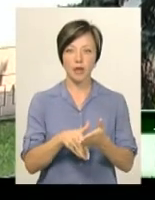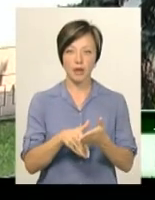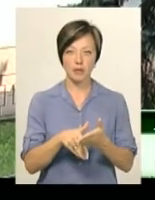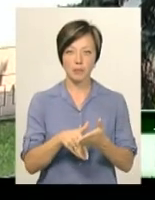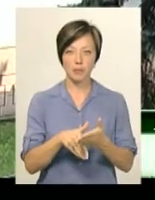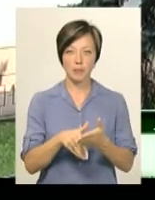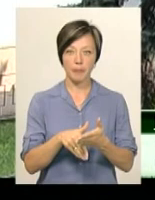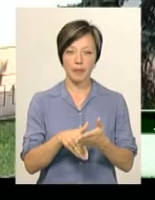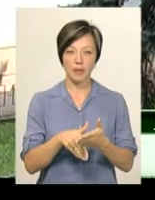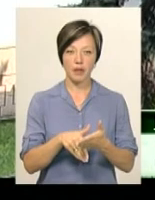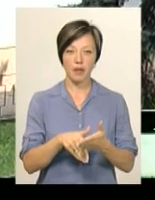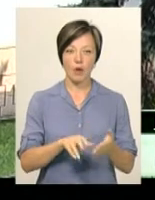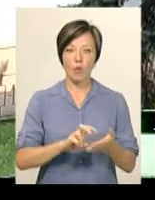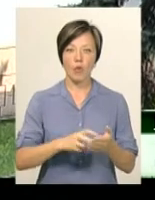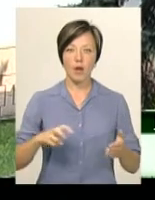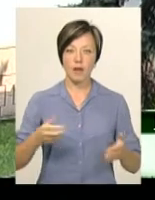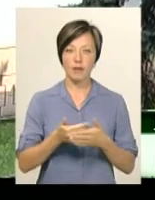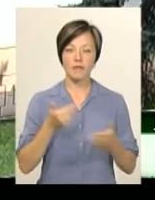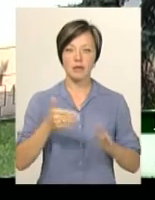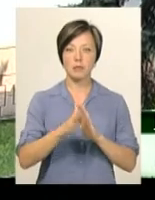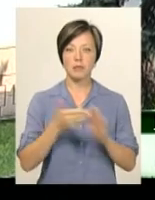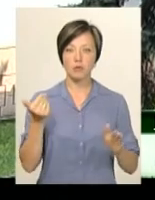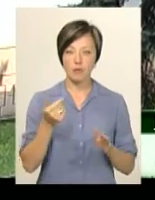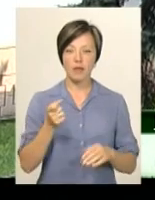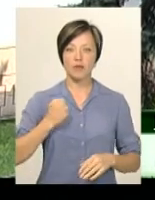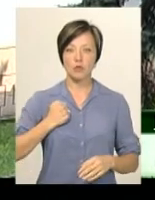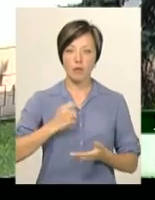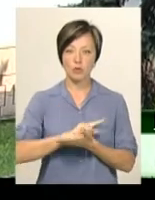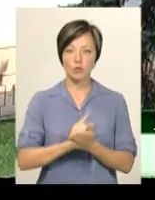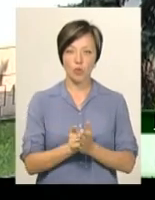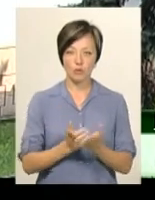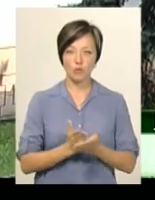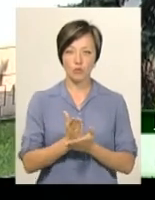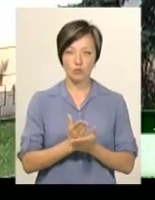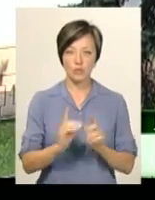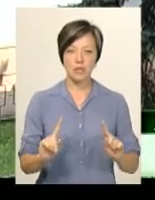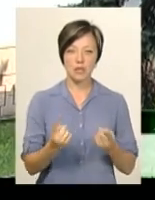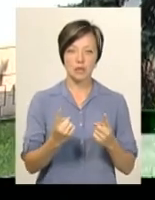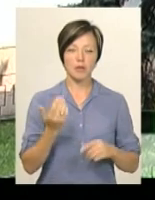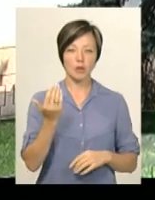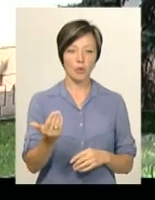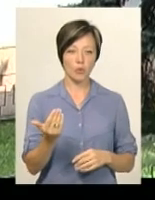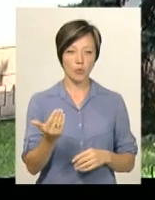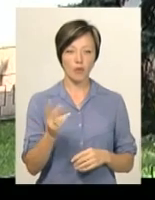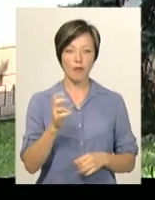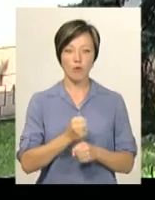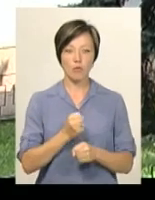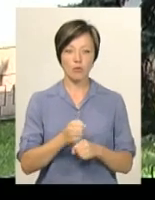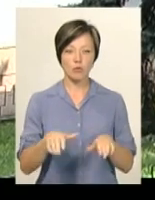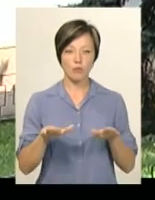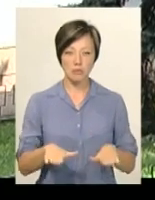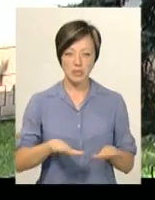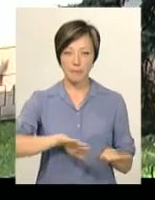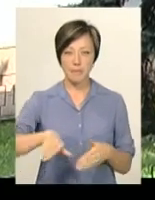від призву на військову строкову службу. Оперативники затримали його на робочому місці